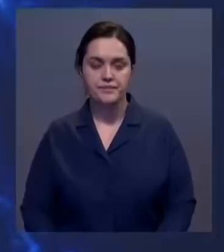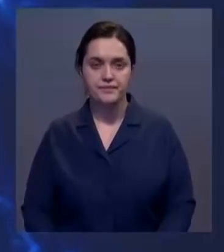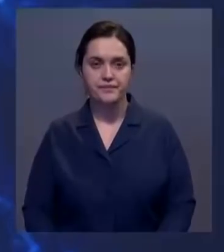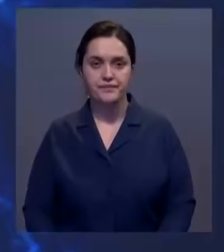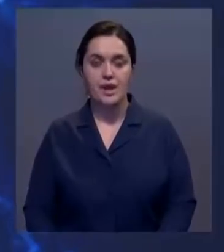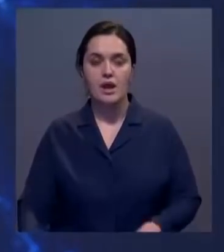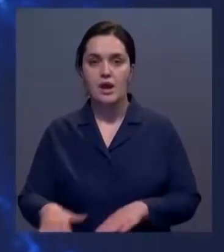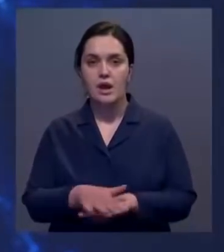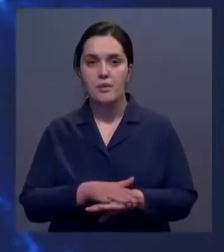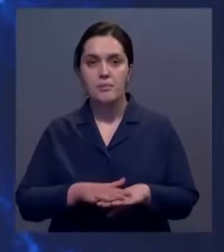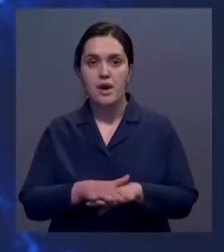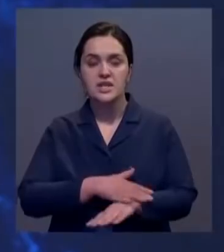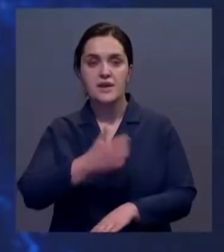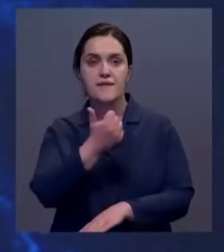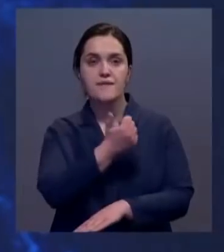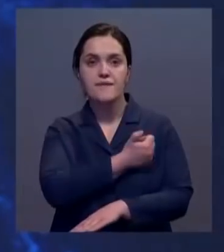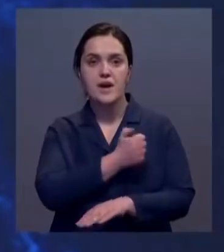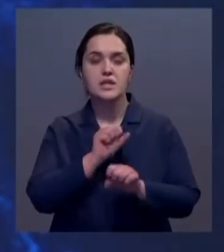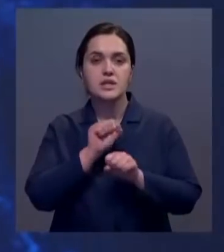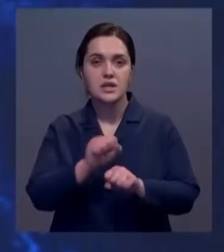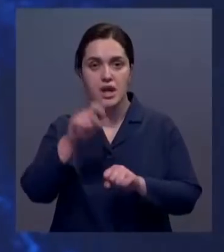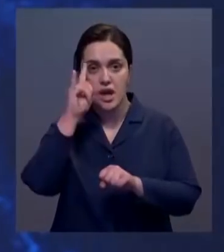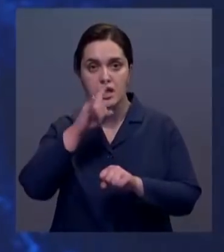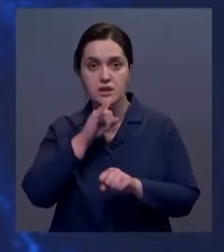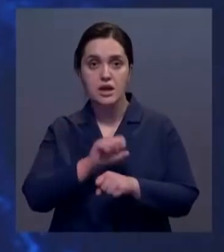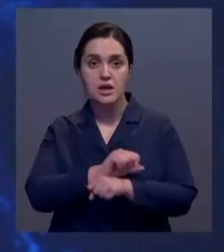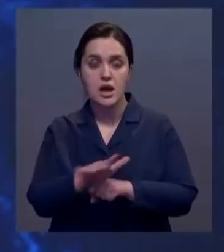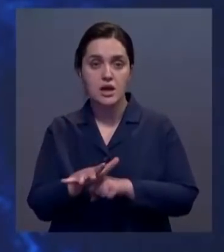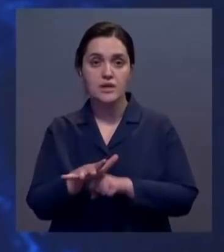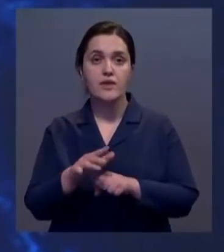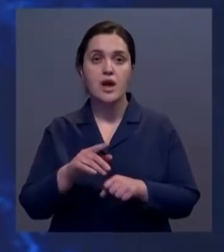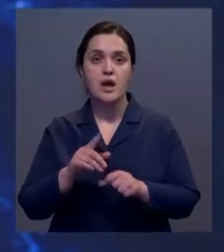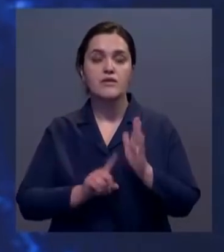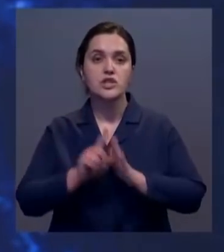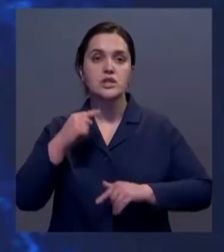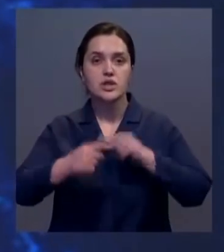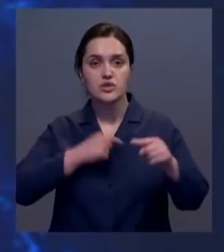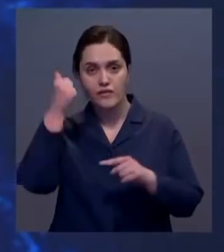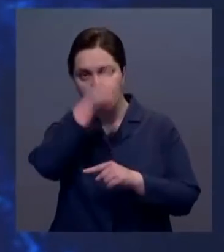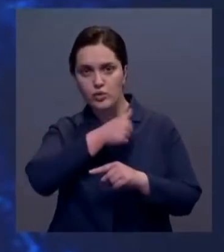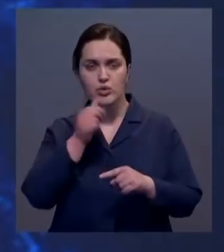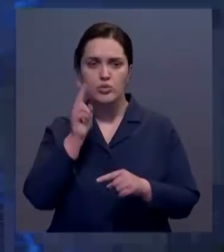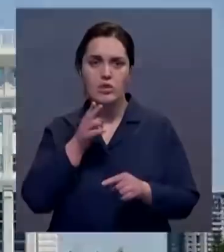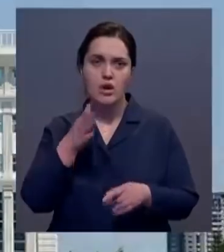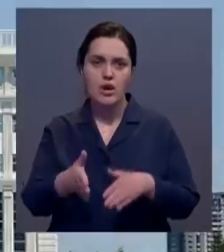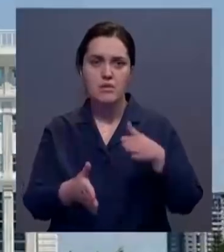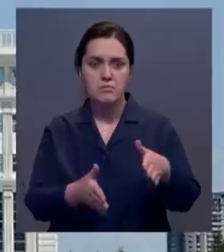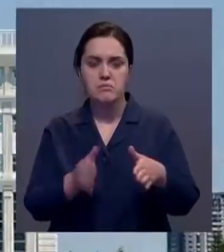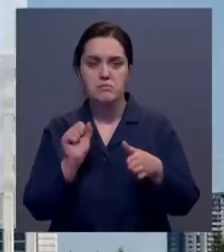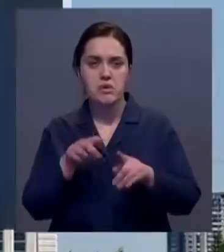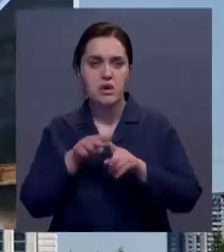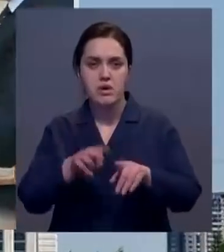Массовая вакцинация казахстанцев от коронавируса начнется в начале следующего года. Она будет добровольной. На первом этапе